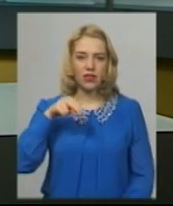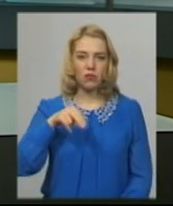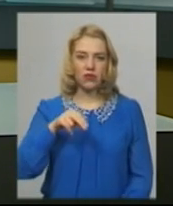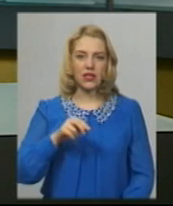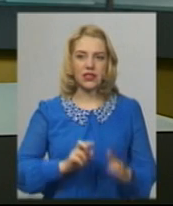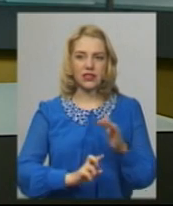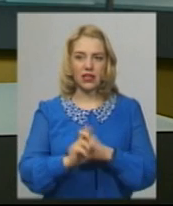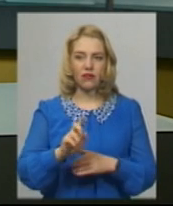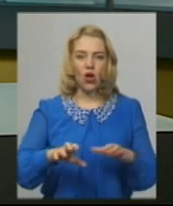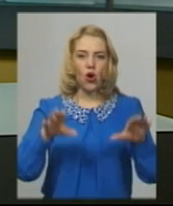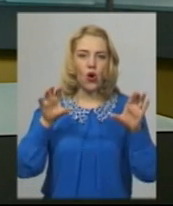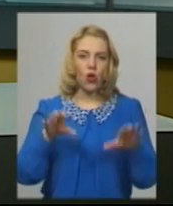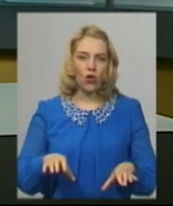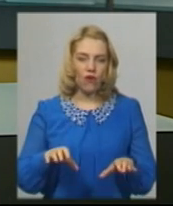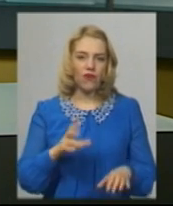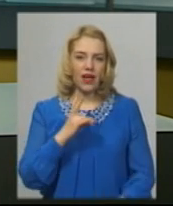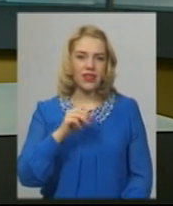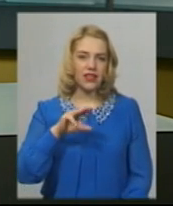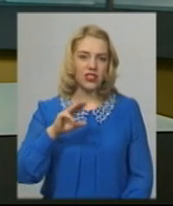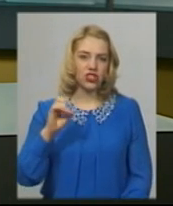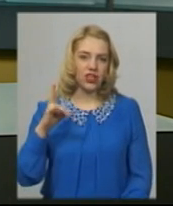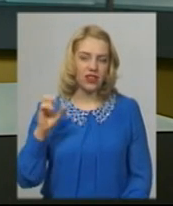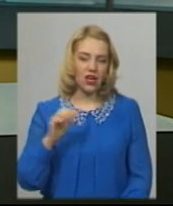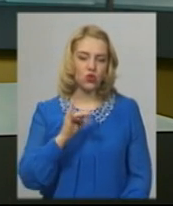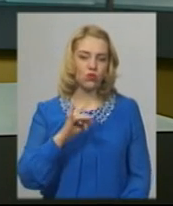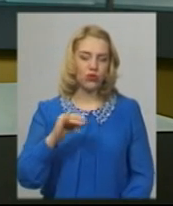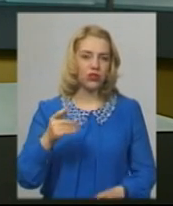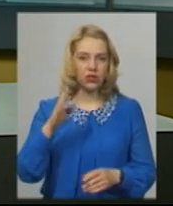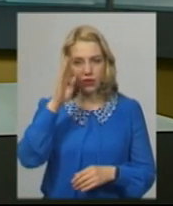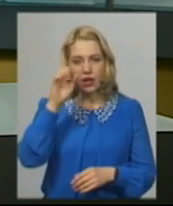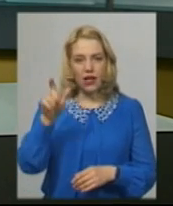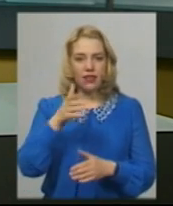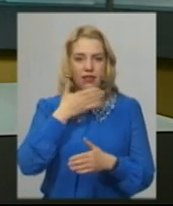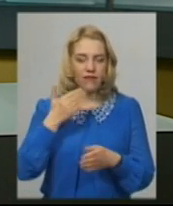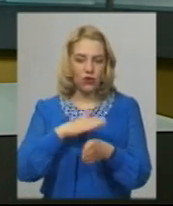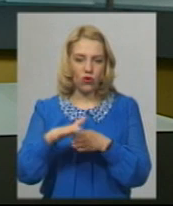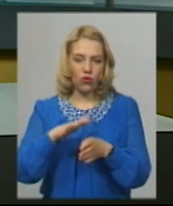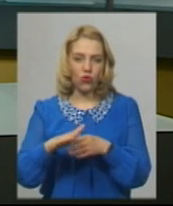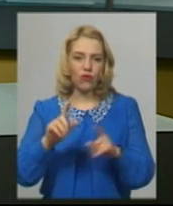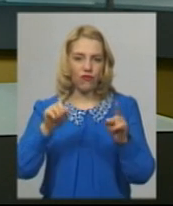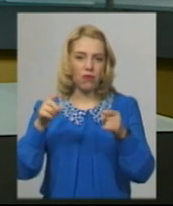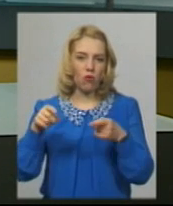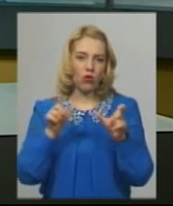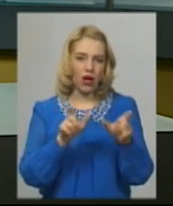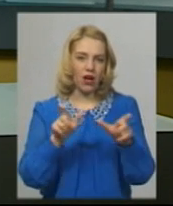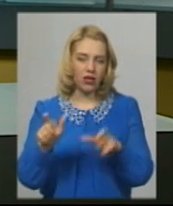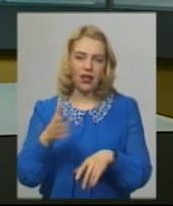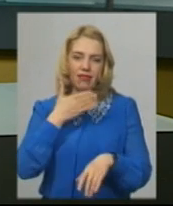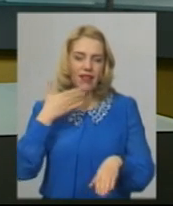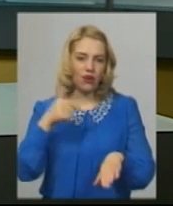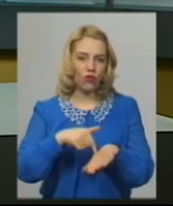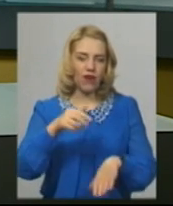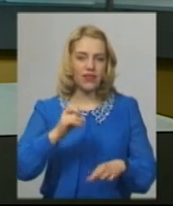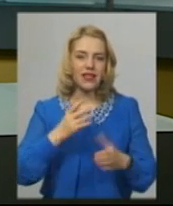голова Нетішина Олександр Супронюк. За його словами, той не дотримувався карантинних вимог та не реагував на звернення місцевої